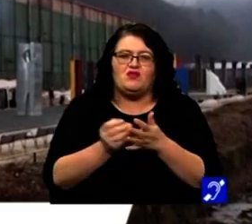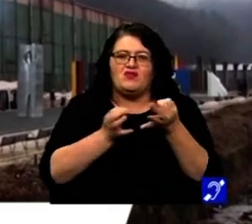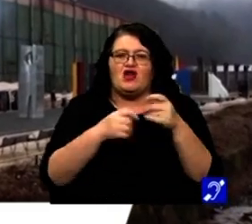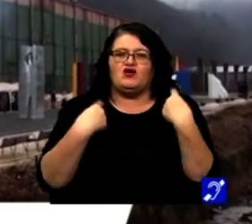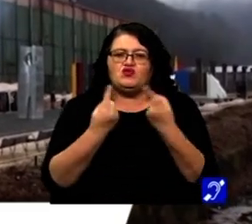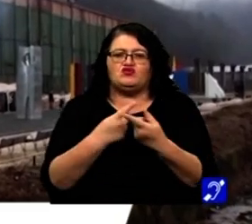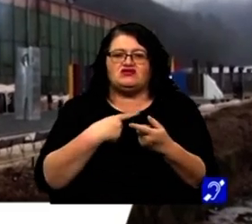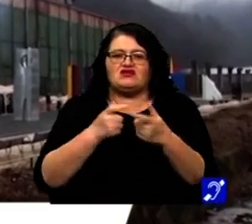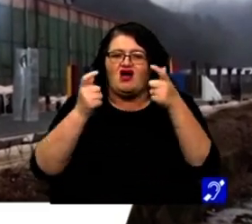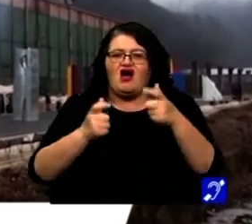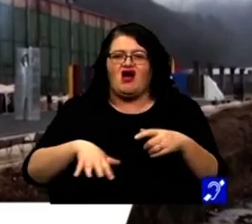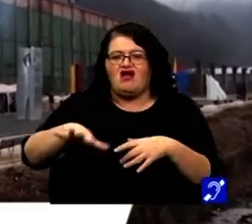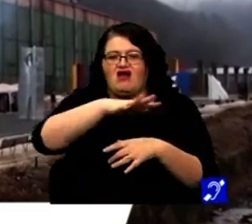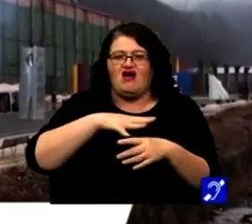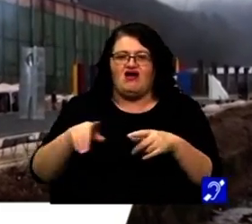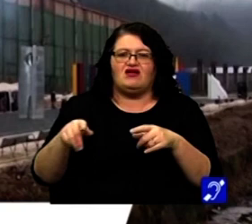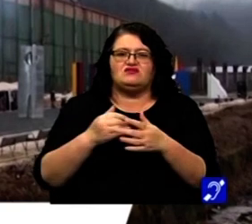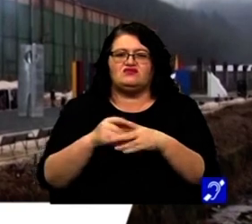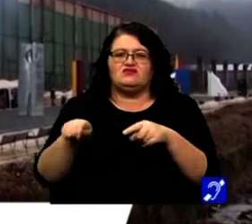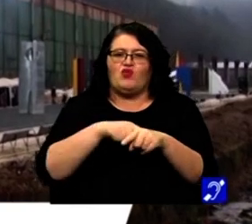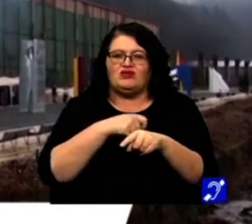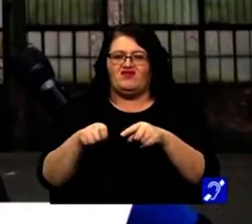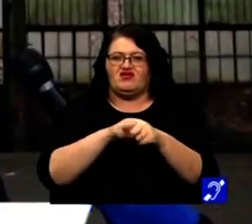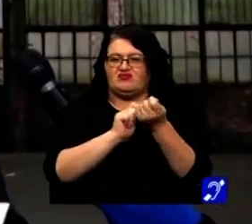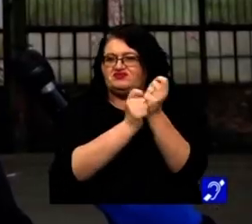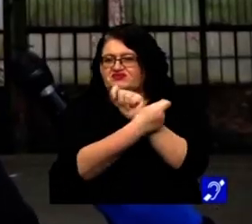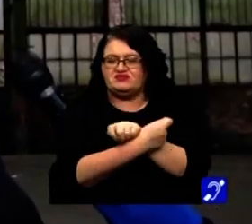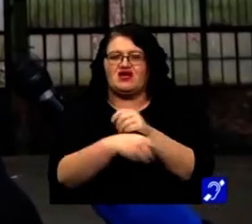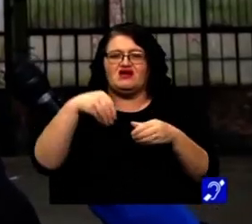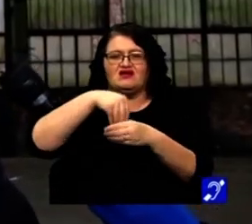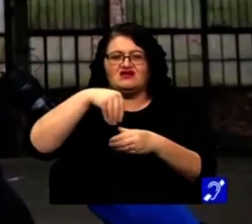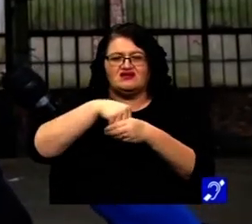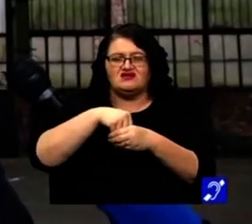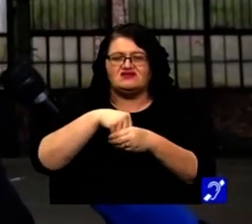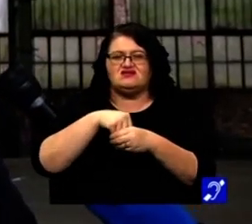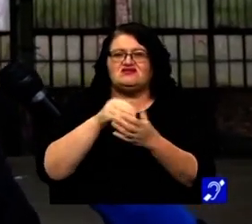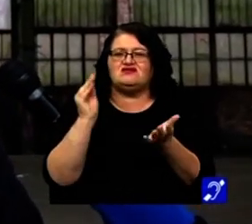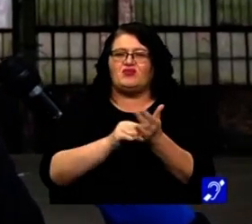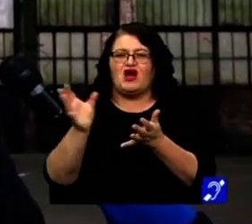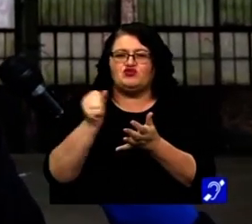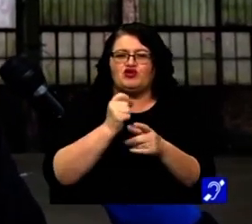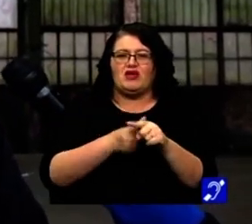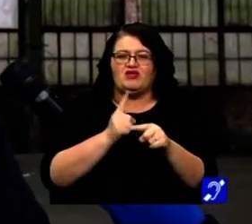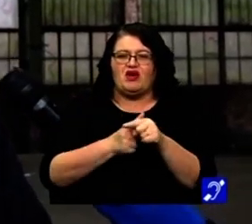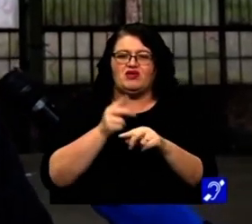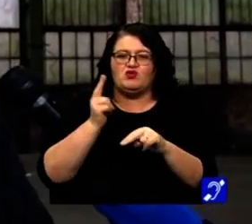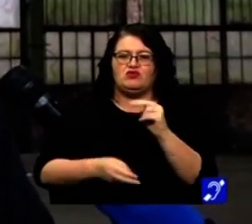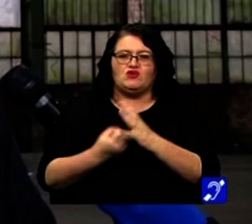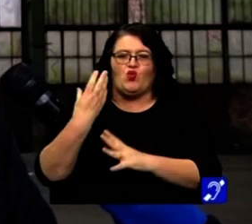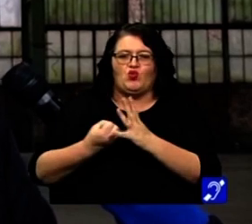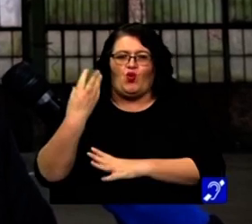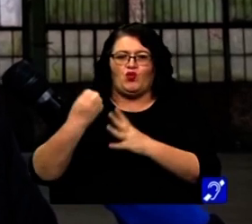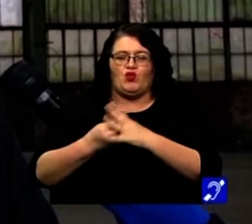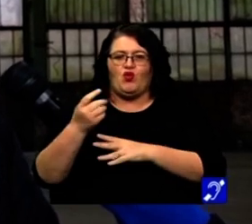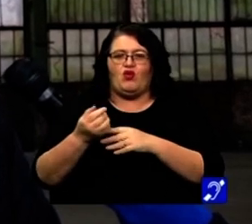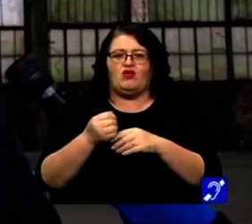este următorul hal, aceasta va suferi o reconversie, urmând ca în interiorul halei să aducem echipamente de ultimă generație,